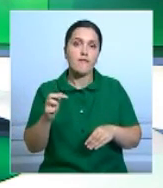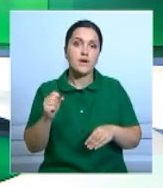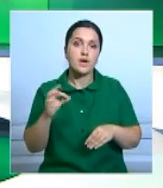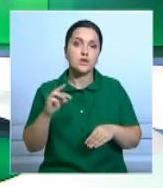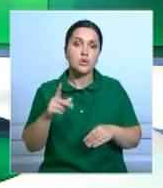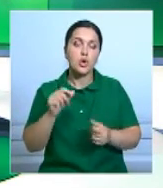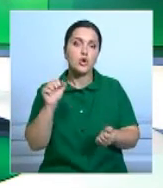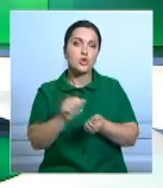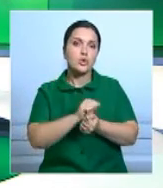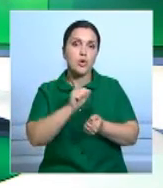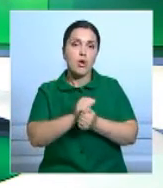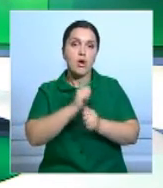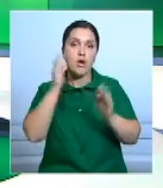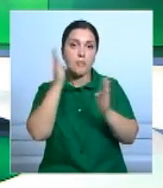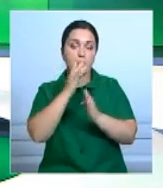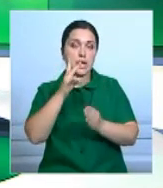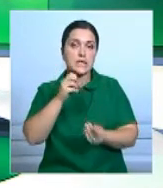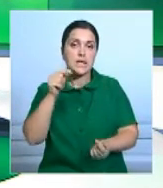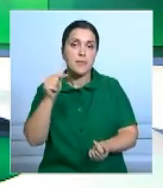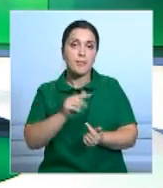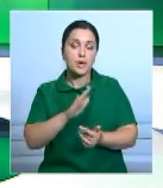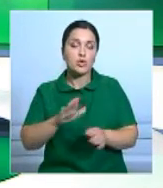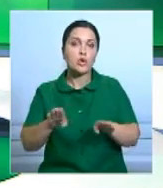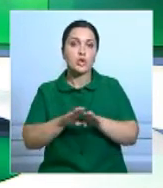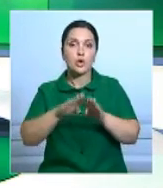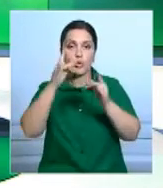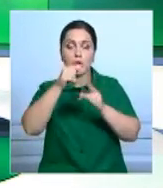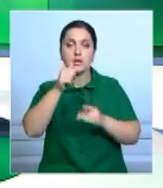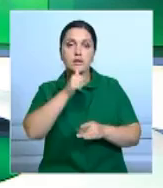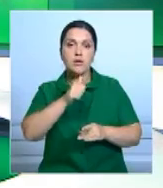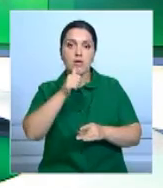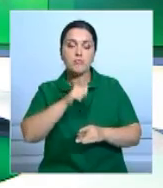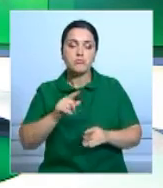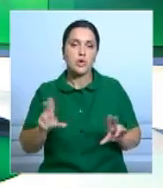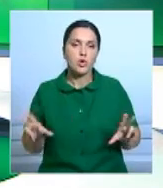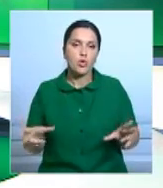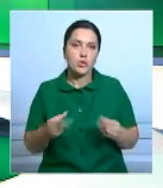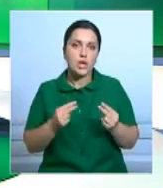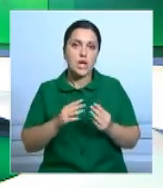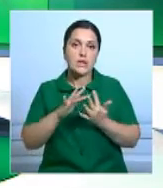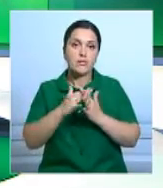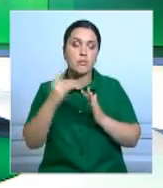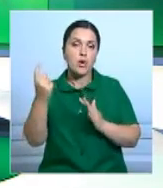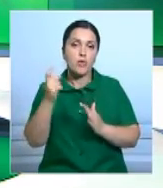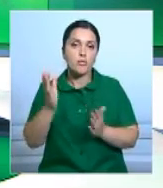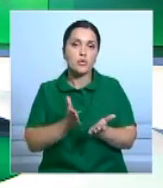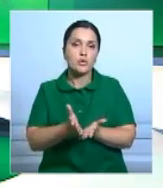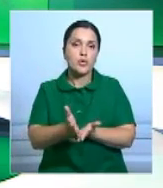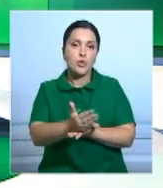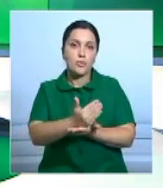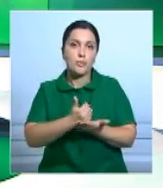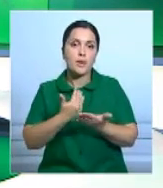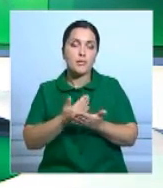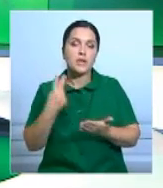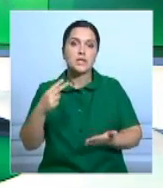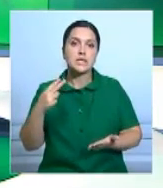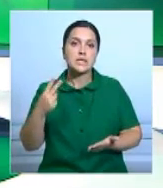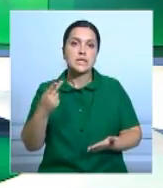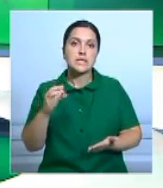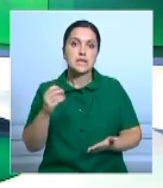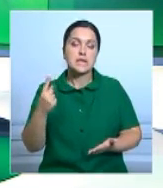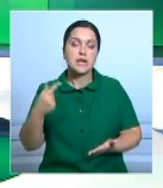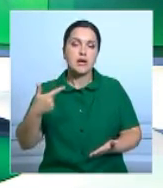И хотя сухой климат региона не очень подходит для таких культур, эксперимент можно считать удачным. Фермеры прогнозируют урожайность на уровне 20